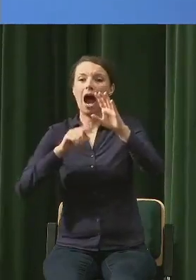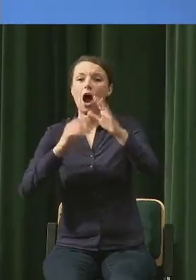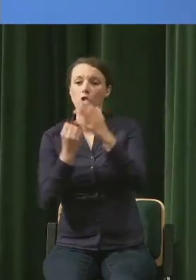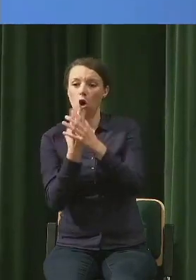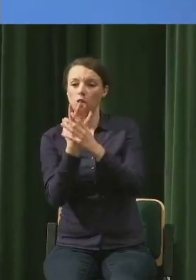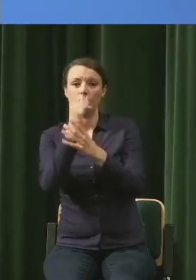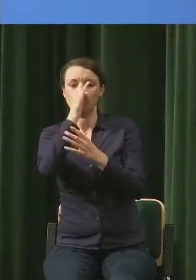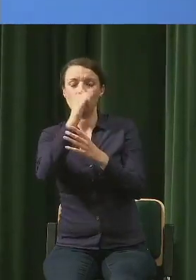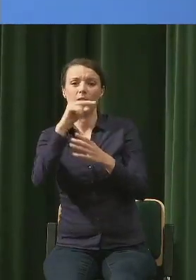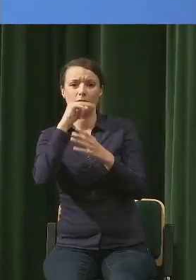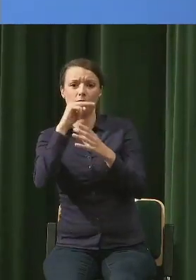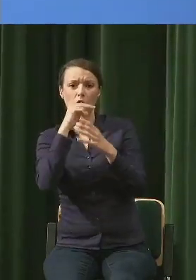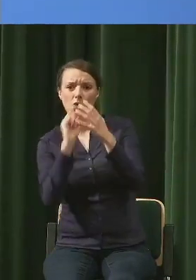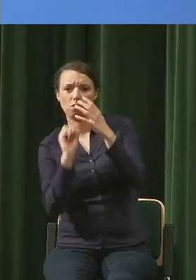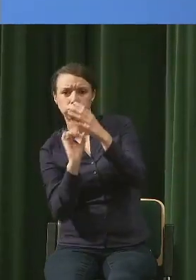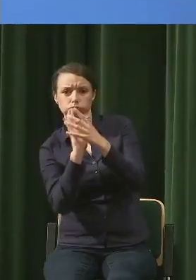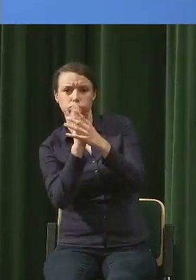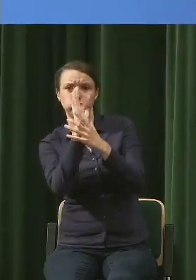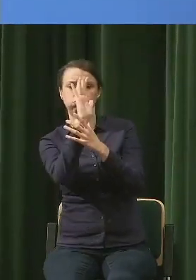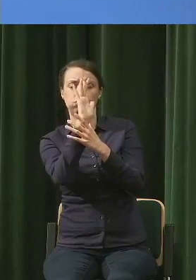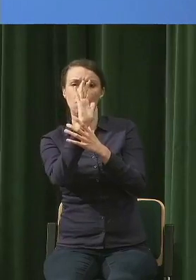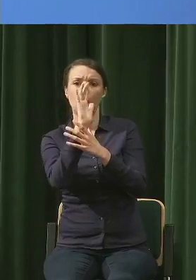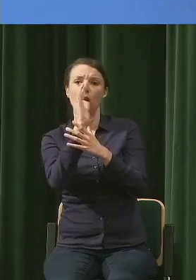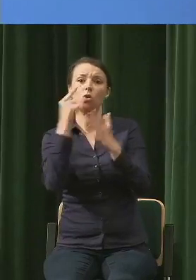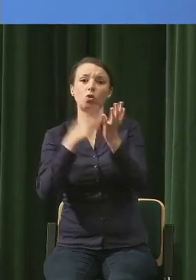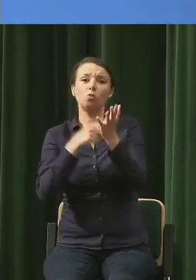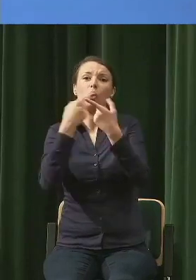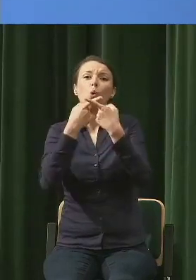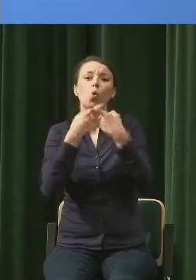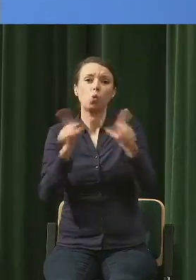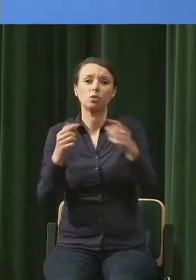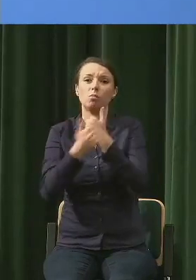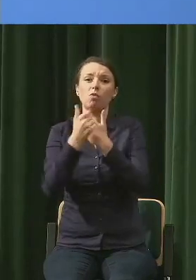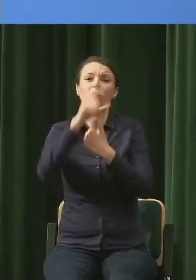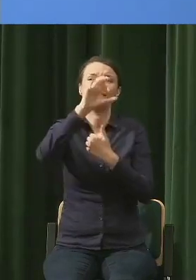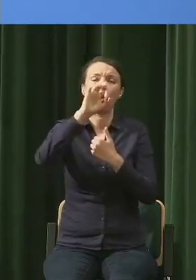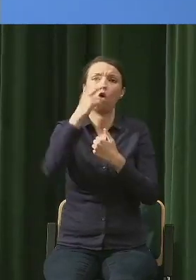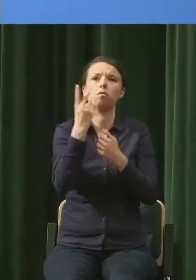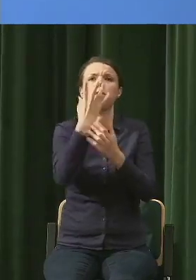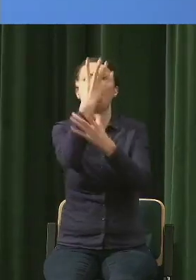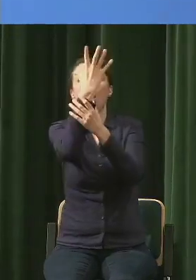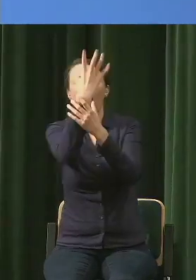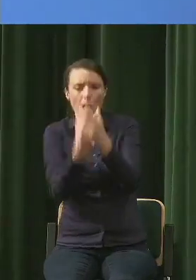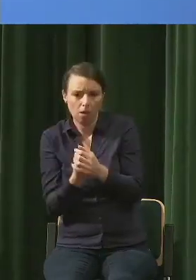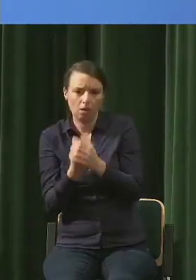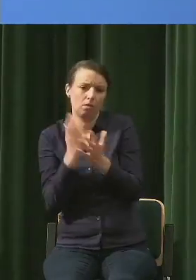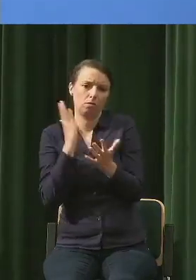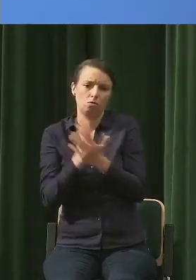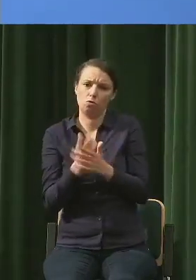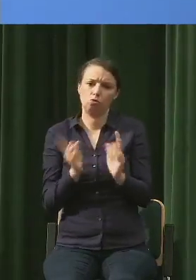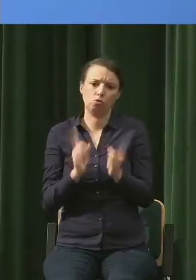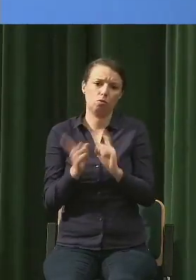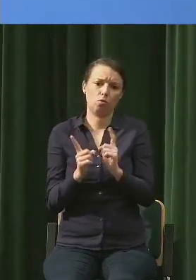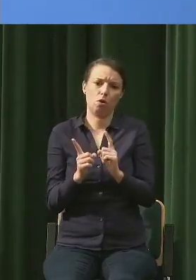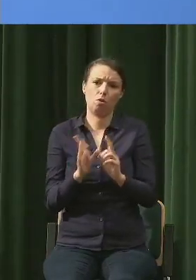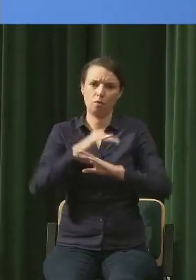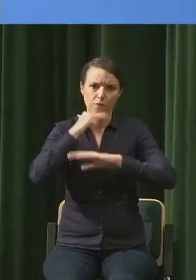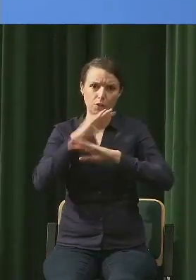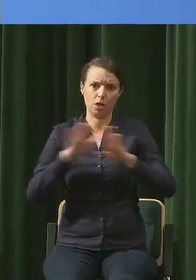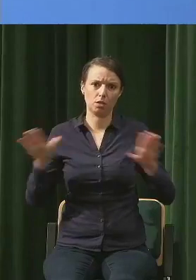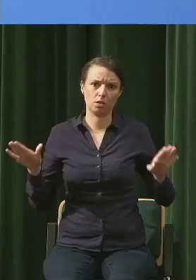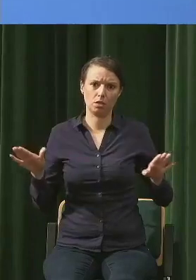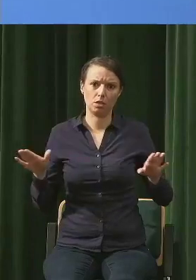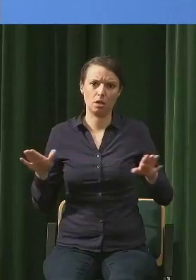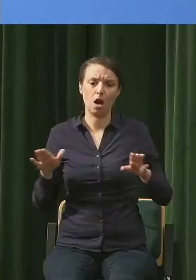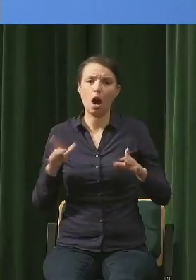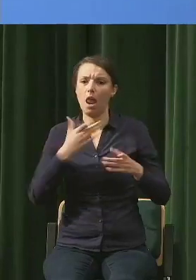Ponieważ ta ilość dwutlenku węgla wystarcza. I to jest kolejna rzecz. jest jakby to jest wciąż to o czym mówimy,